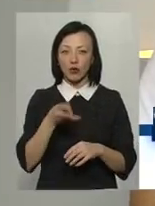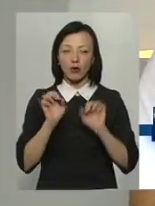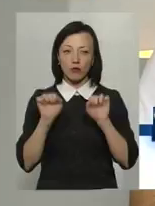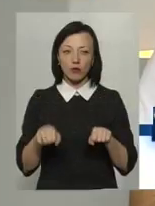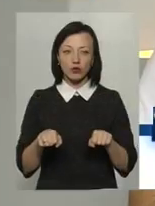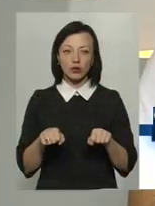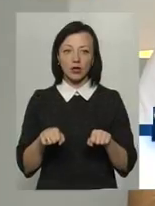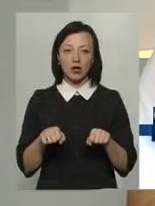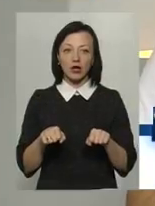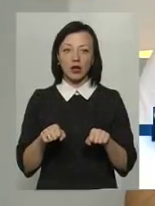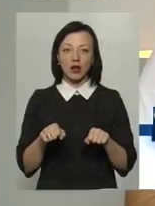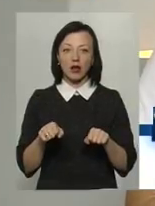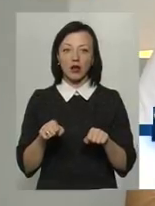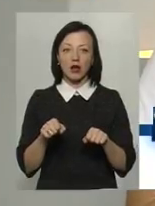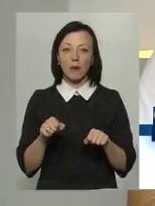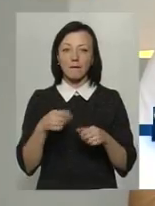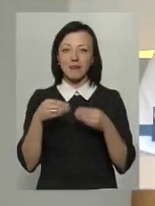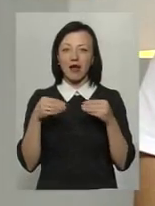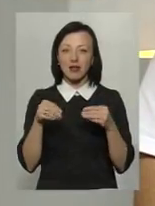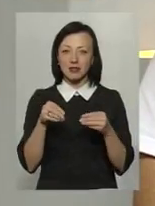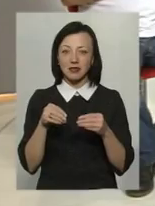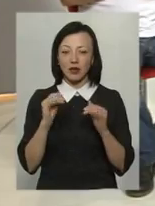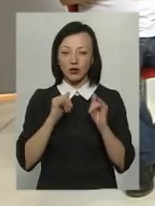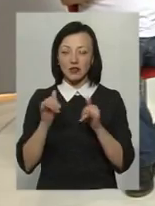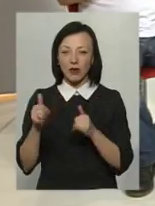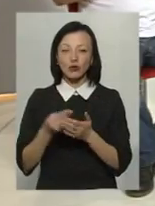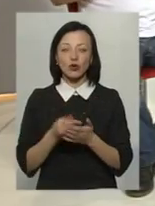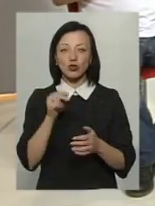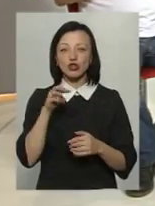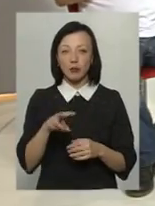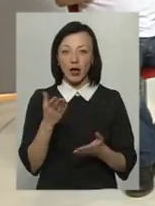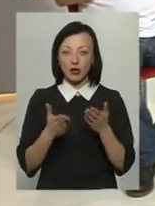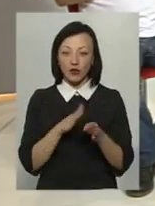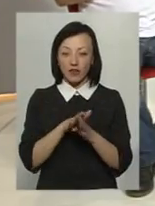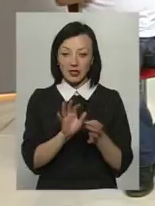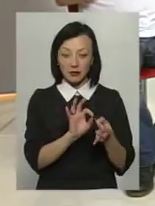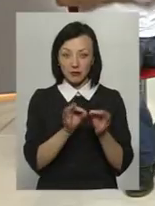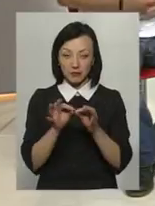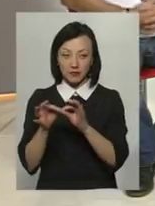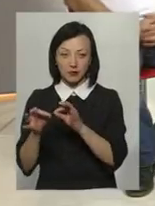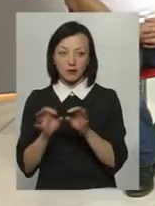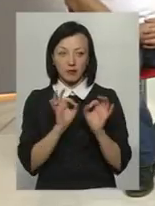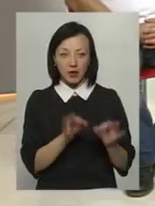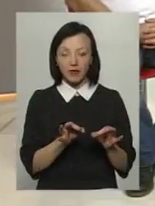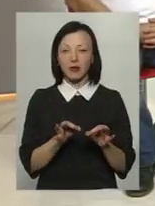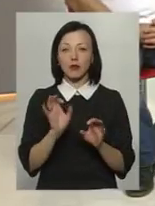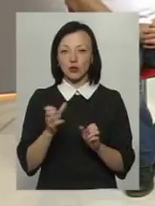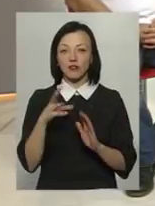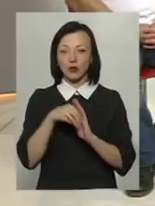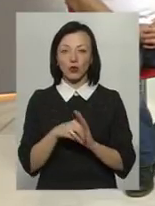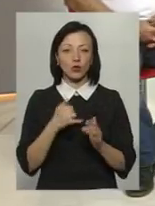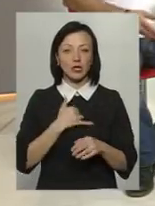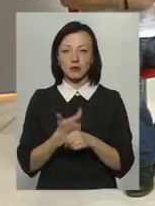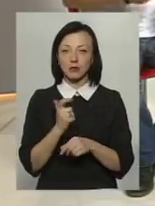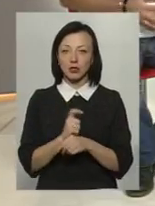можуть розкладатися пластик, але він значно дорожчий, ніж те, які у нас розливають. От тоді, якщо витриманий весь ланцюжок, тоді воно може ще відносити. У нас це